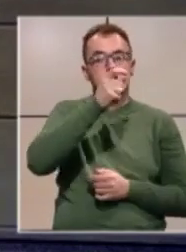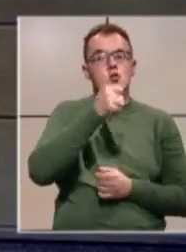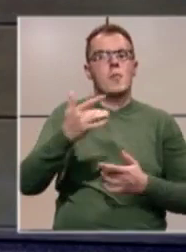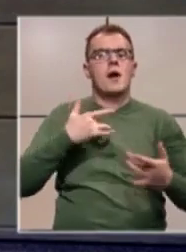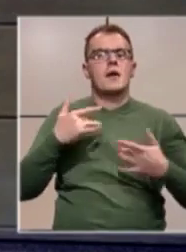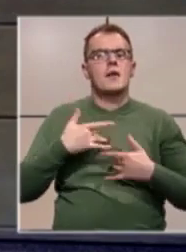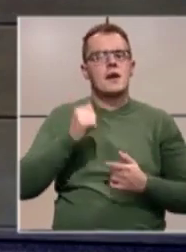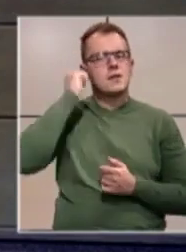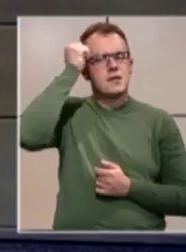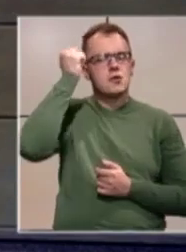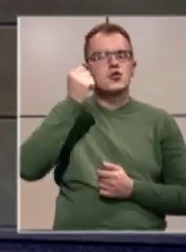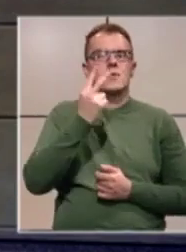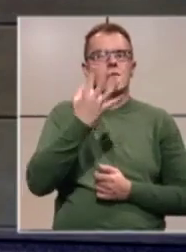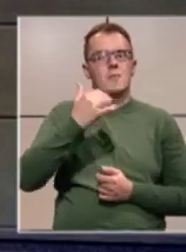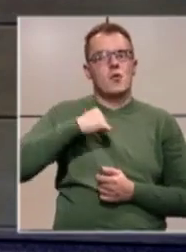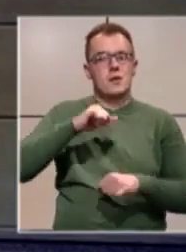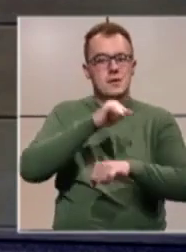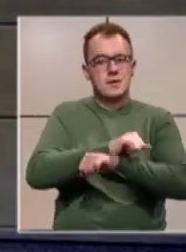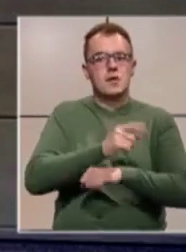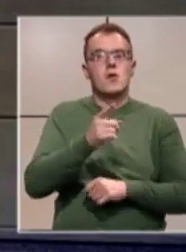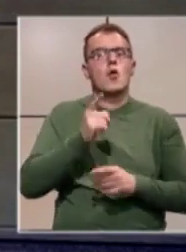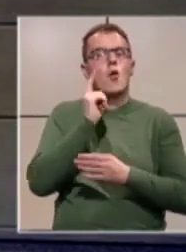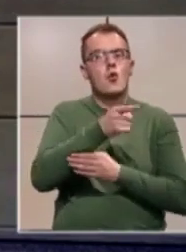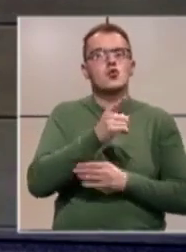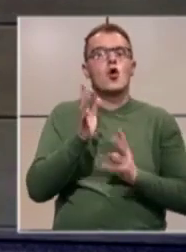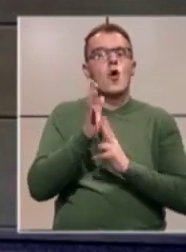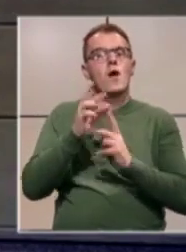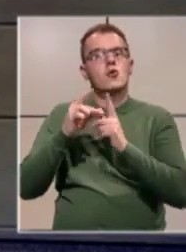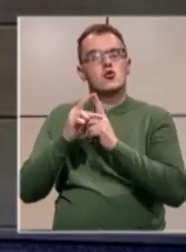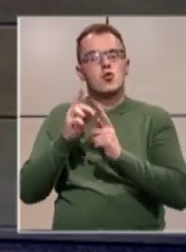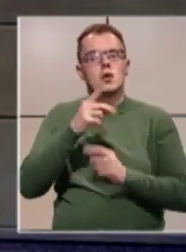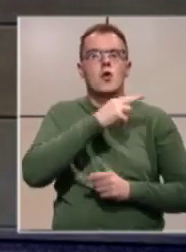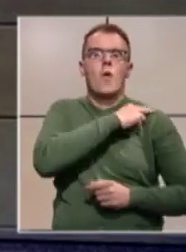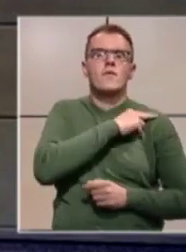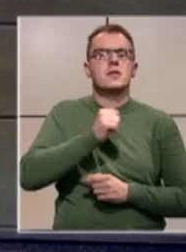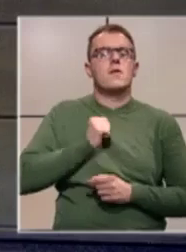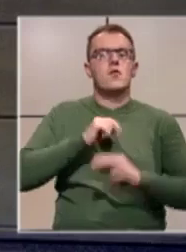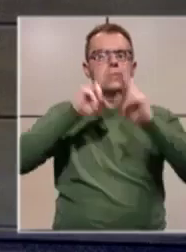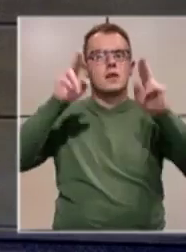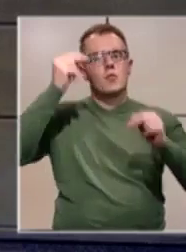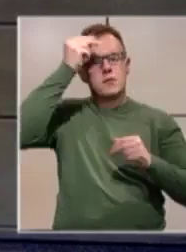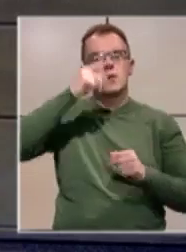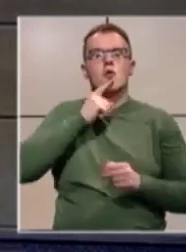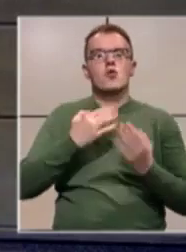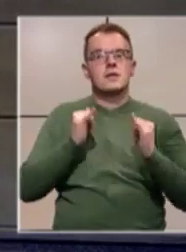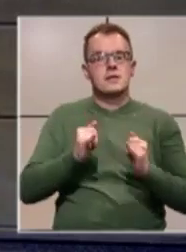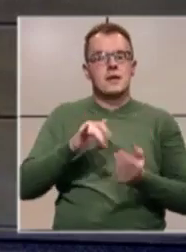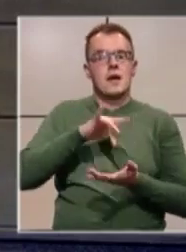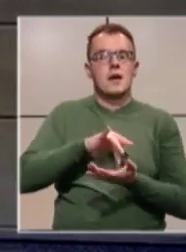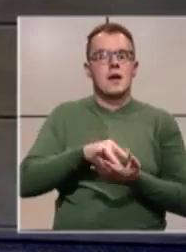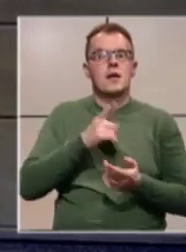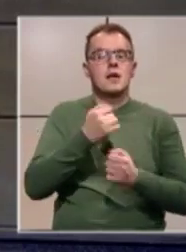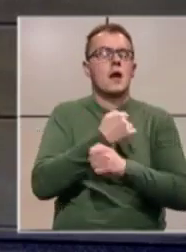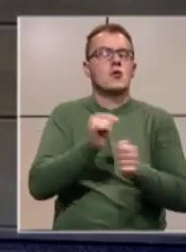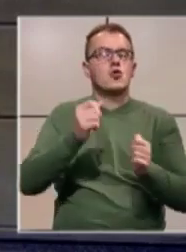ranjeno. Za zločinje na 25 godina zatvora osuđe Novak Đukić, oficir Vojske Republike Srpske koji se sada nalazi na